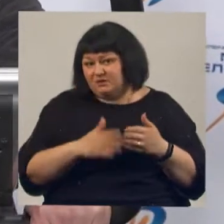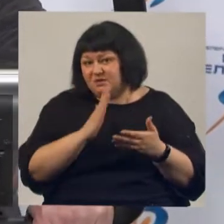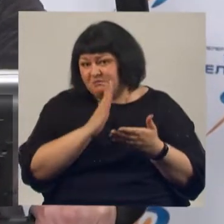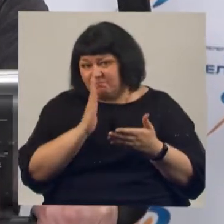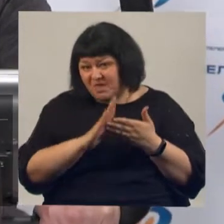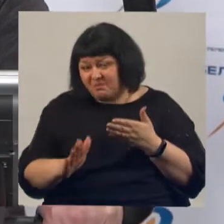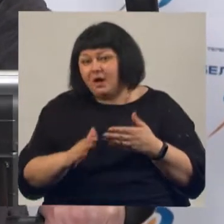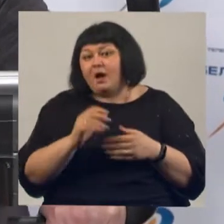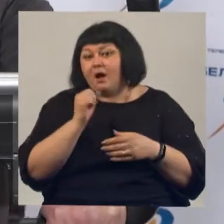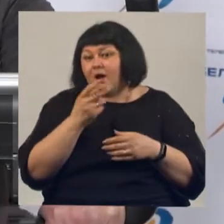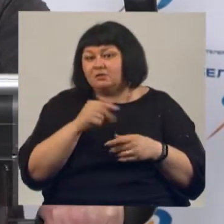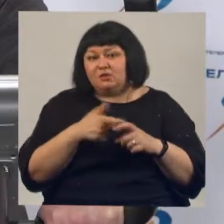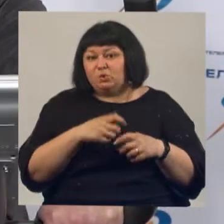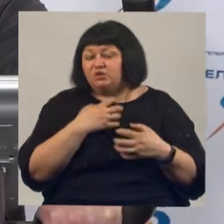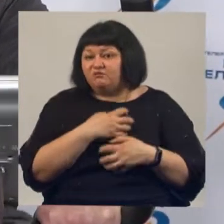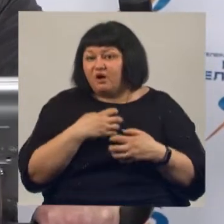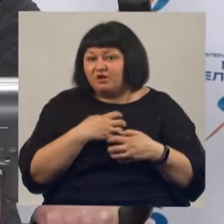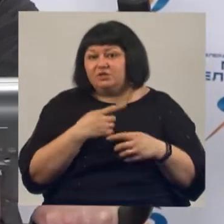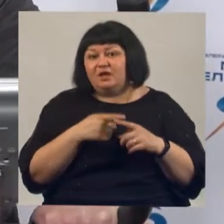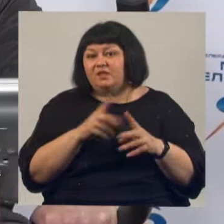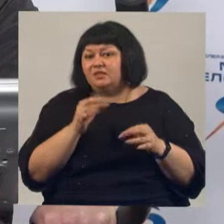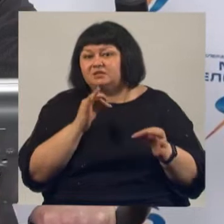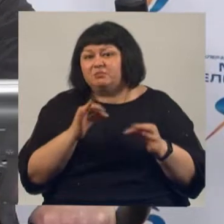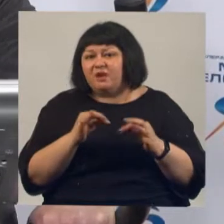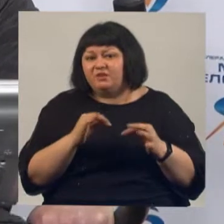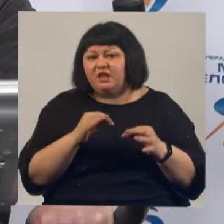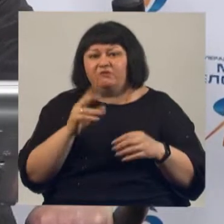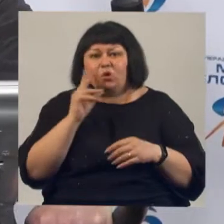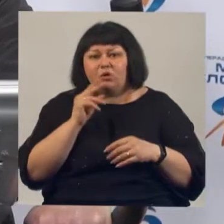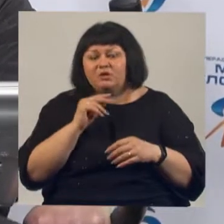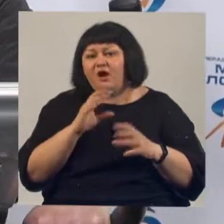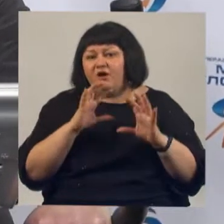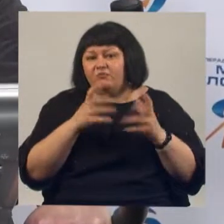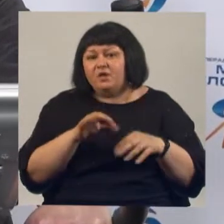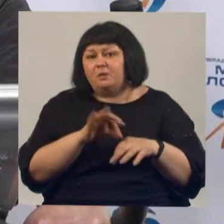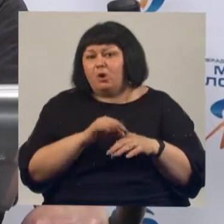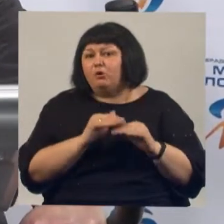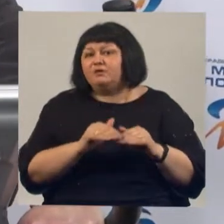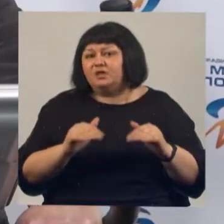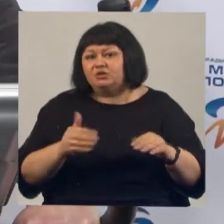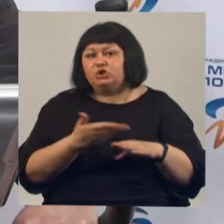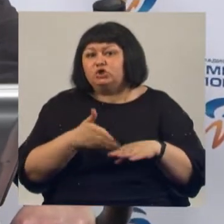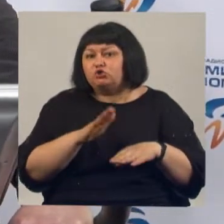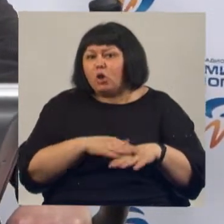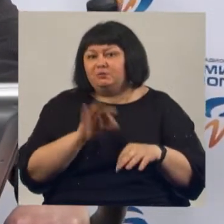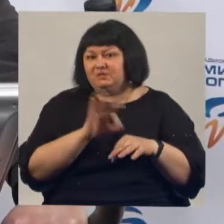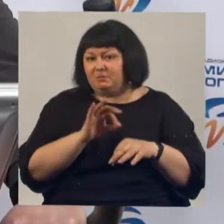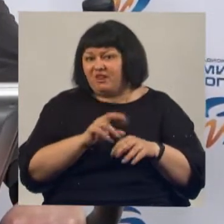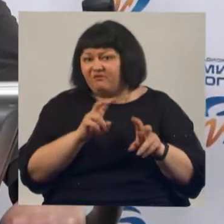Акция очень важная. Это чудовищная несправедливость, когда в мире болеют дети тяжелыми заболеваниями.